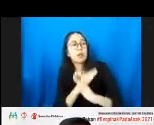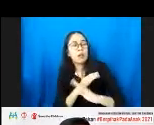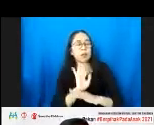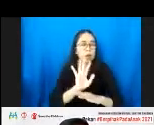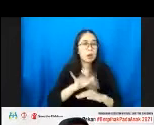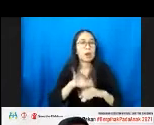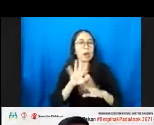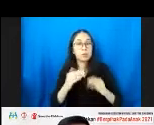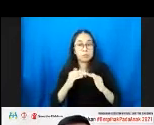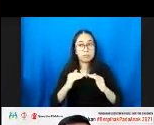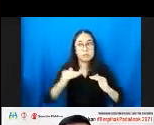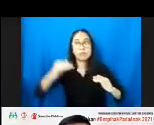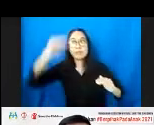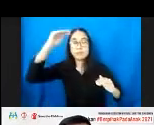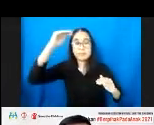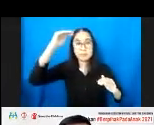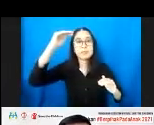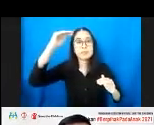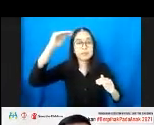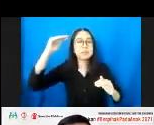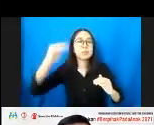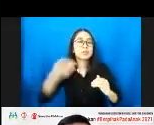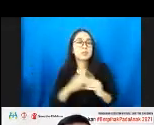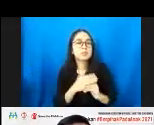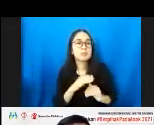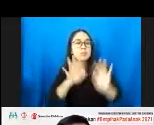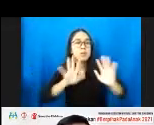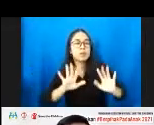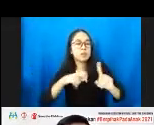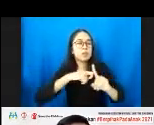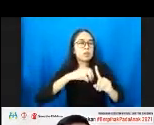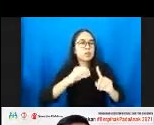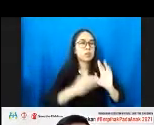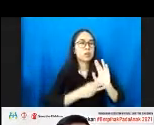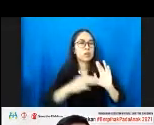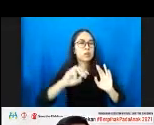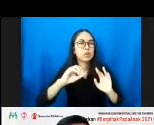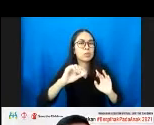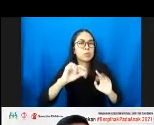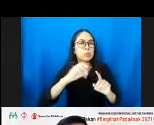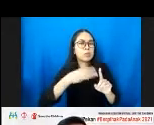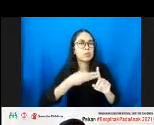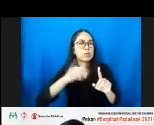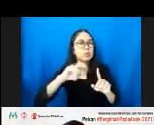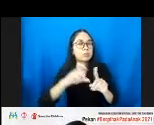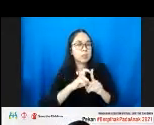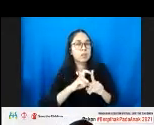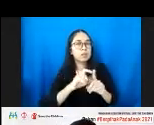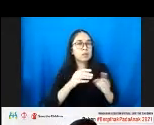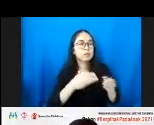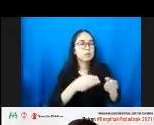yang mereka yang terdampak itu juga banyak sebagai comorbid yang membuat banyak mereka diantar ke kuburan.